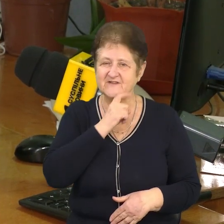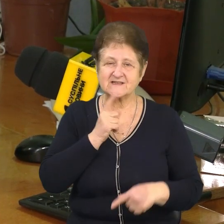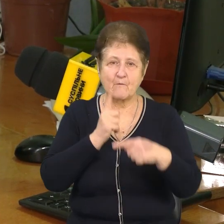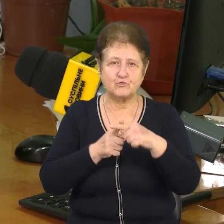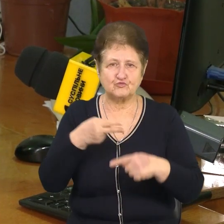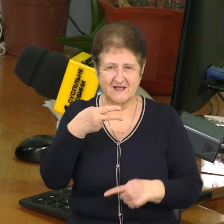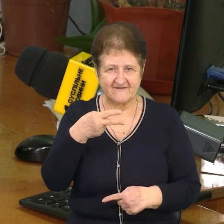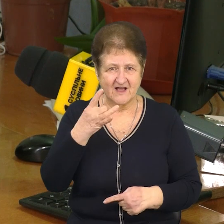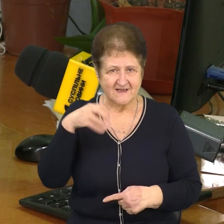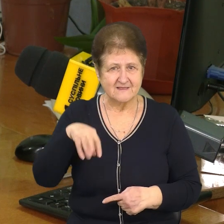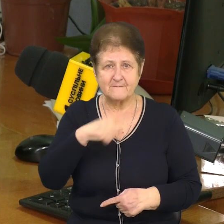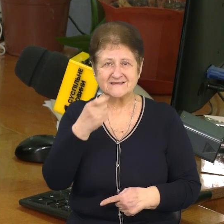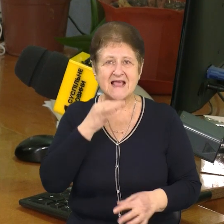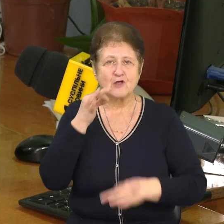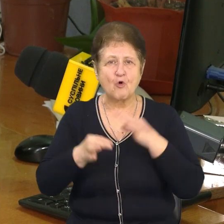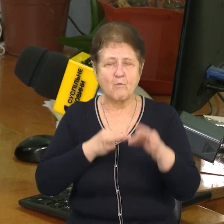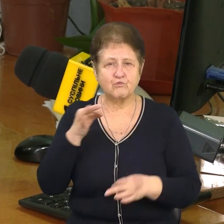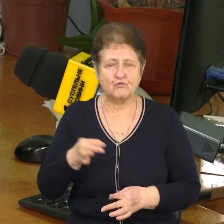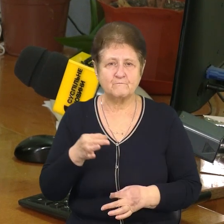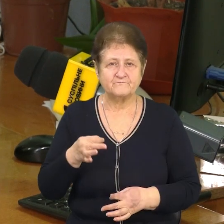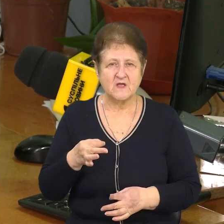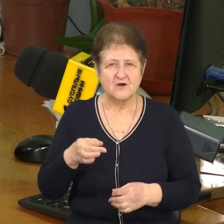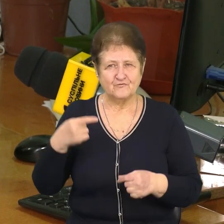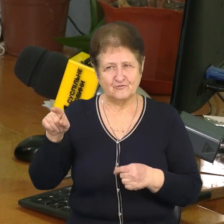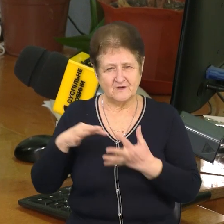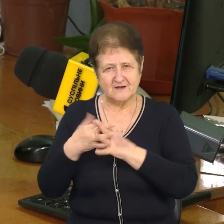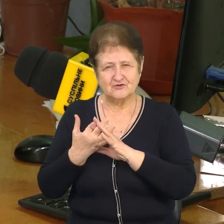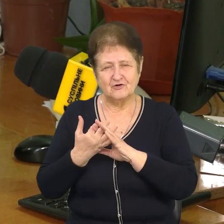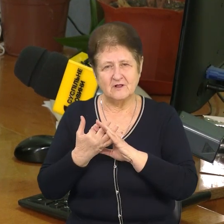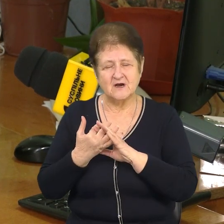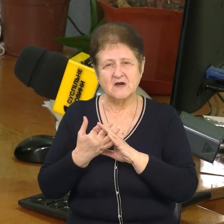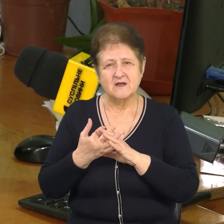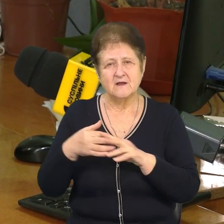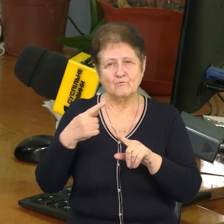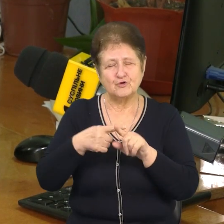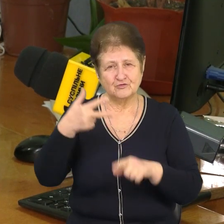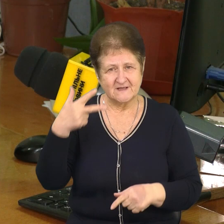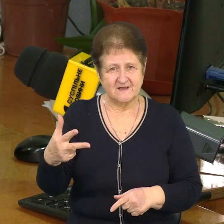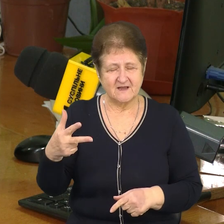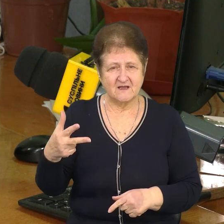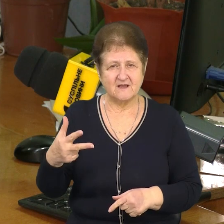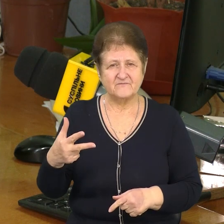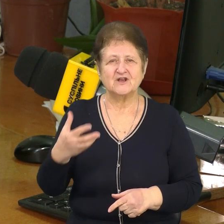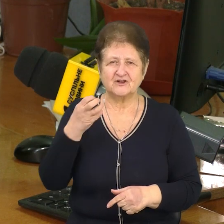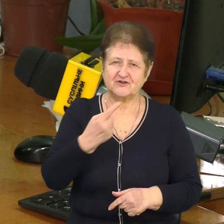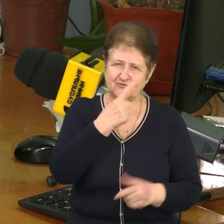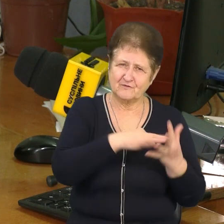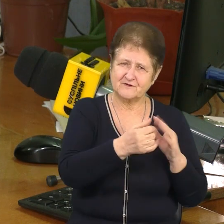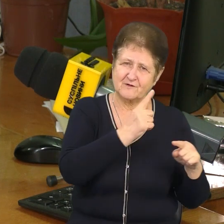сантиметри за добу, по розльотах плюс 3 сантиметри за добу, Макошина також плюс 3,